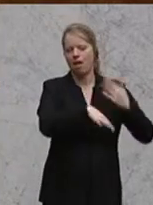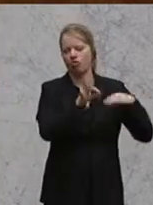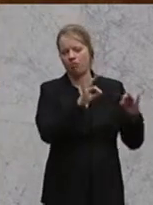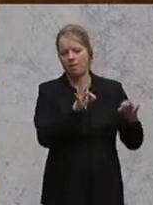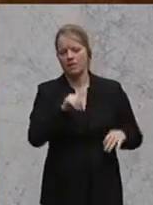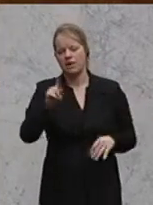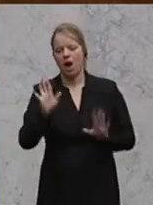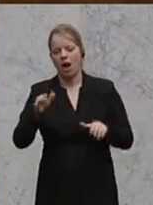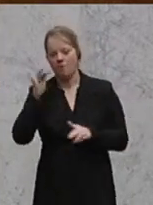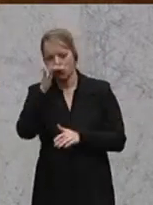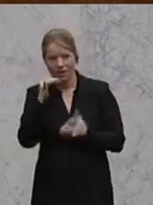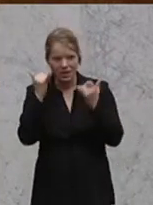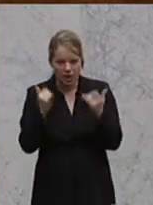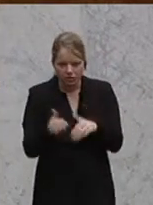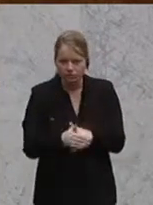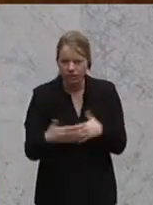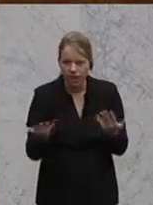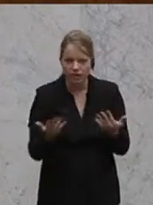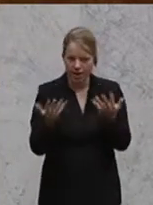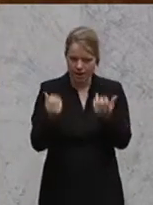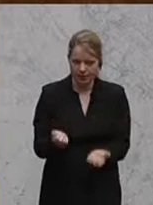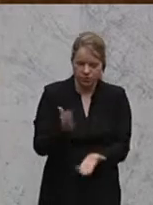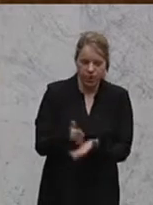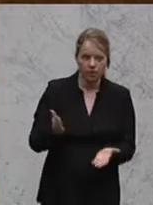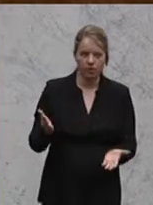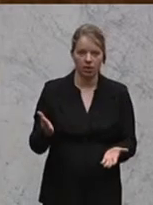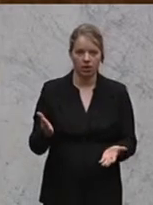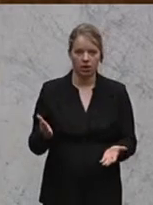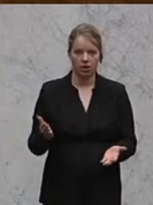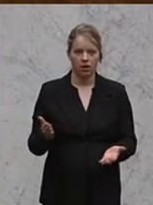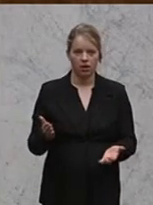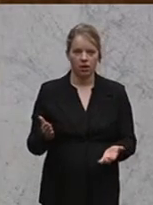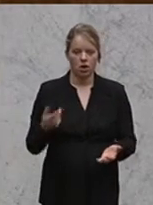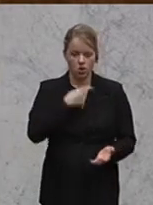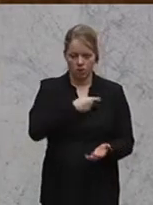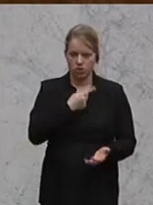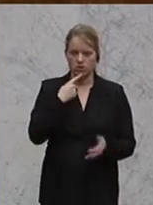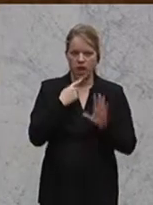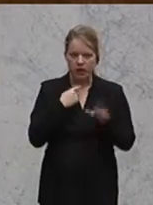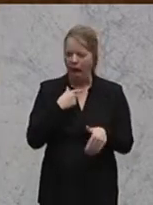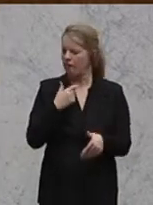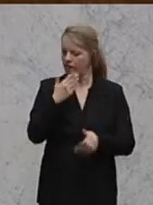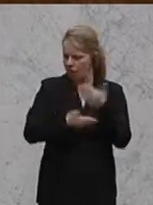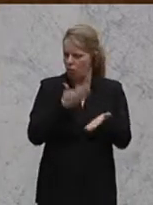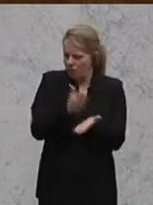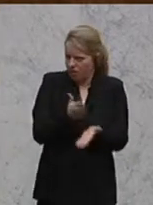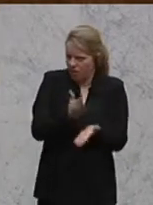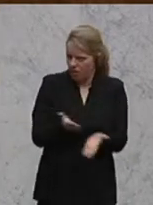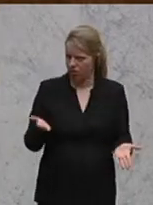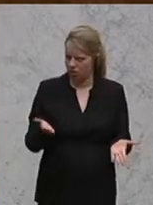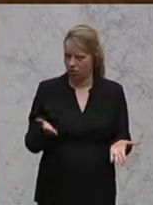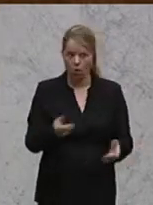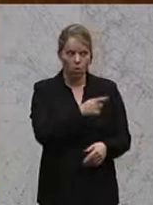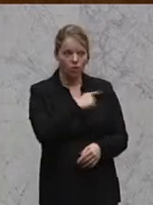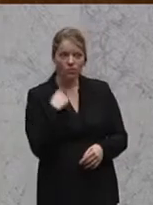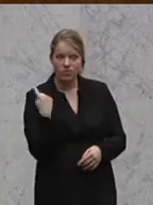Blaupause. Jetzt stellt sich raus, das Ergebnis ist fertig, die alte Kommission hat noch gesagt, stellt sich alle hinten an, fertig verhandelt. Dann haben